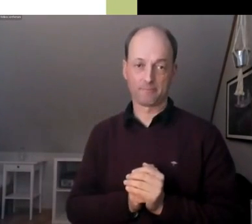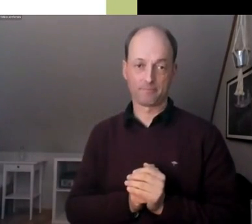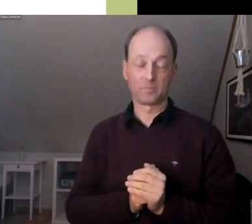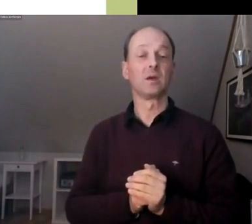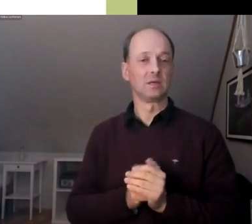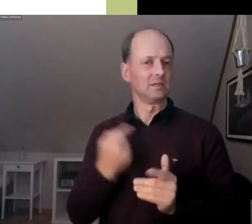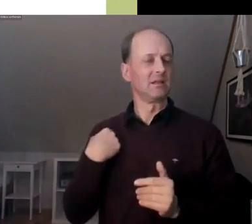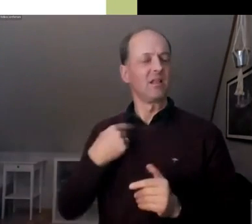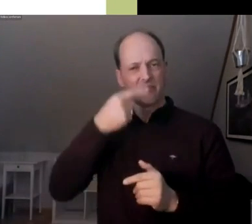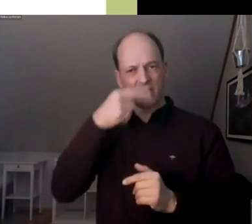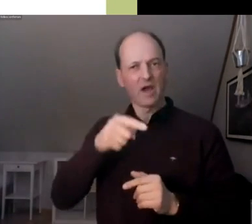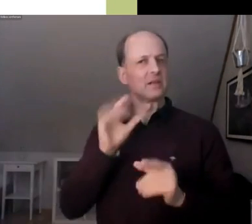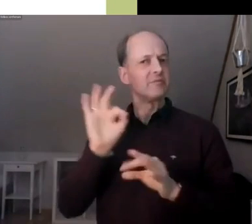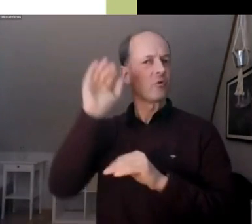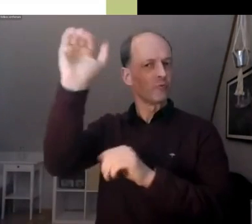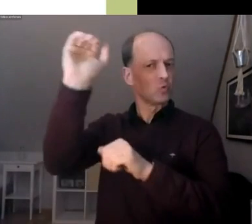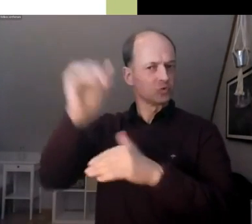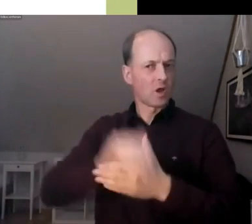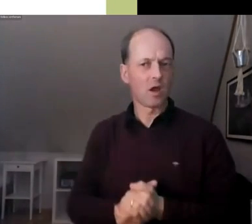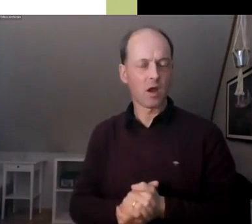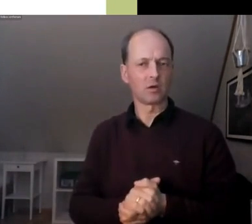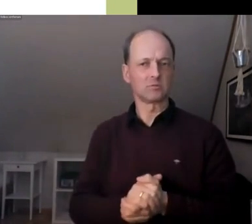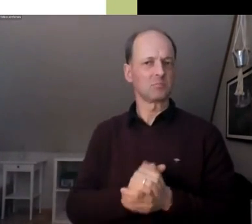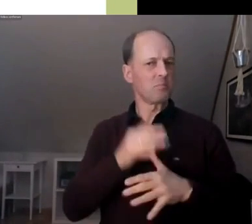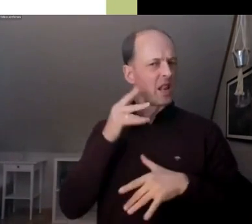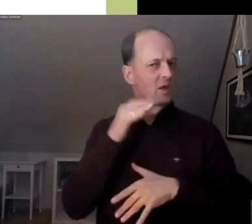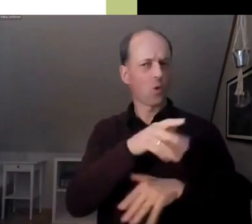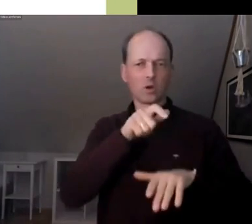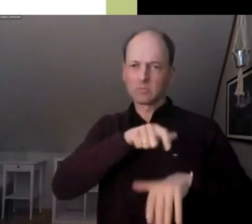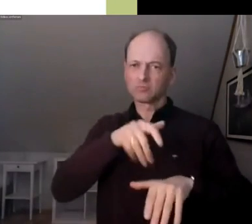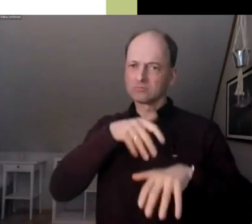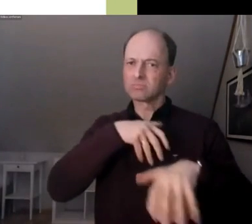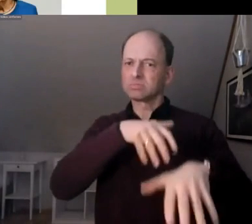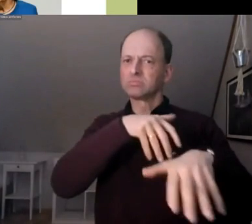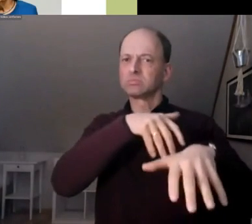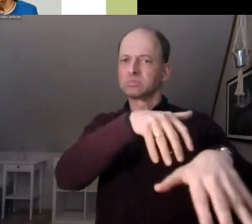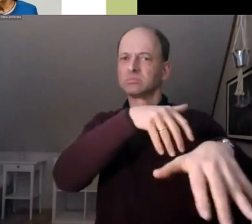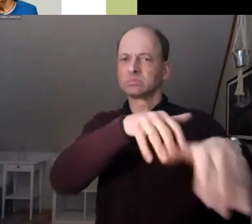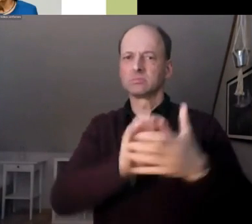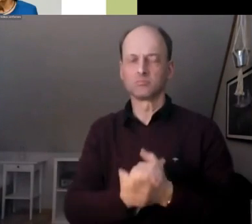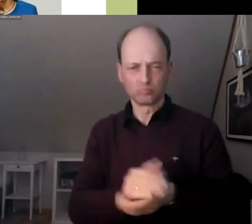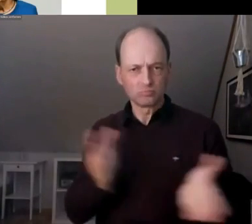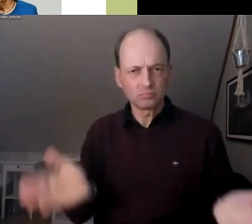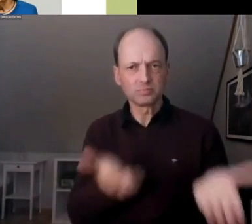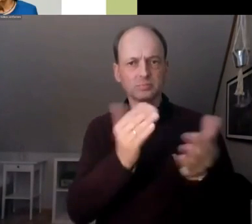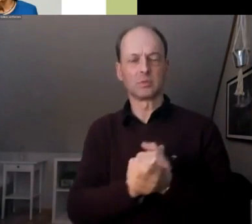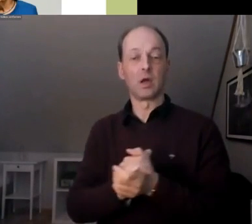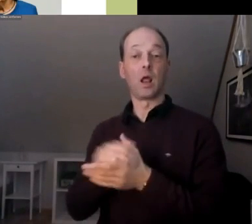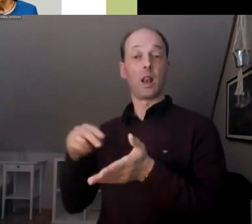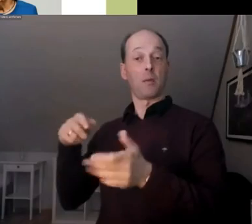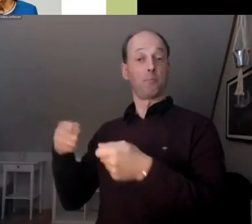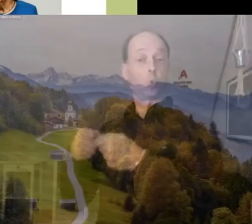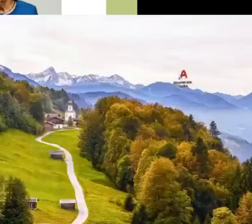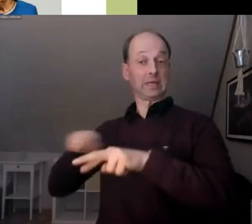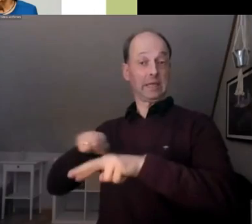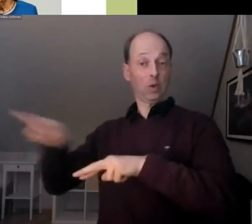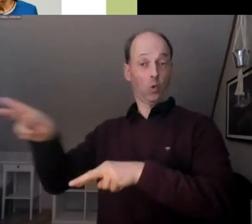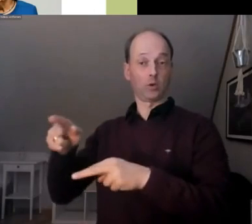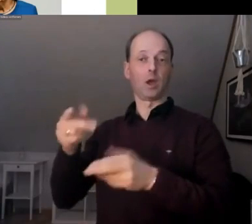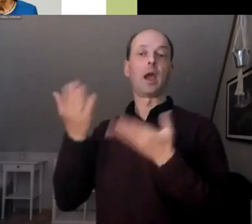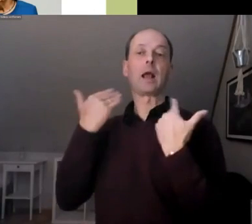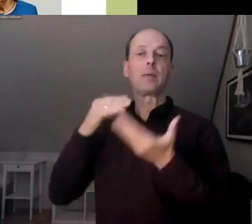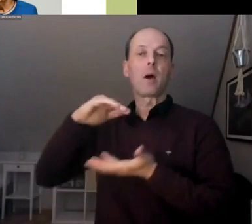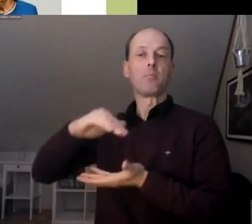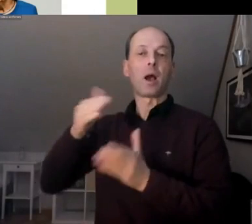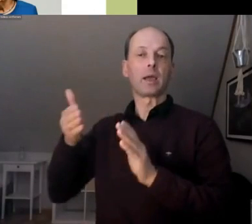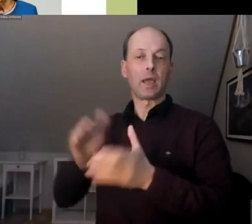Straßen dringt, verabschiedet die Bundesregierung ihr Klimapaket. Ottmar Edenhofer sagte dazu, die Politik habe es